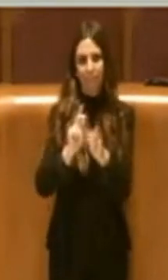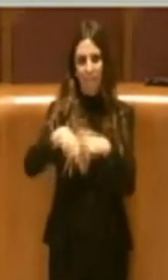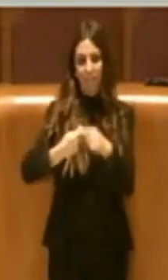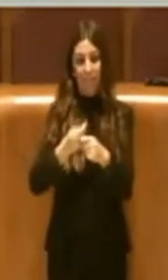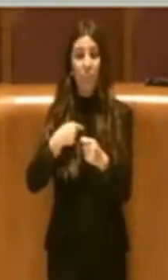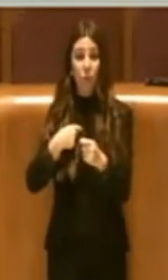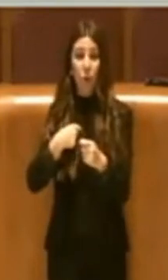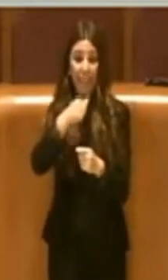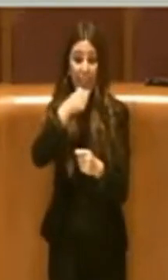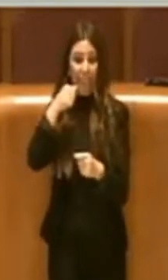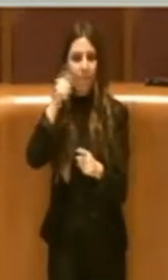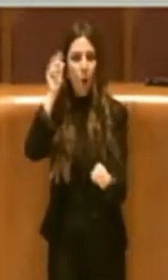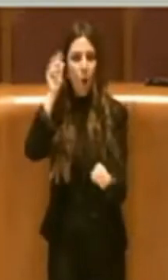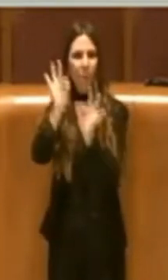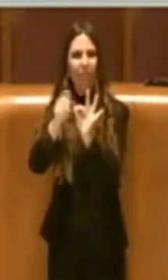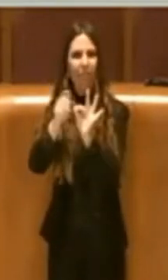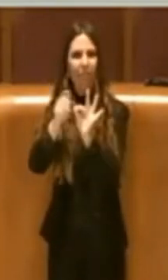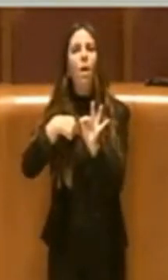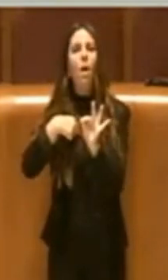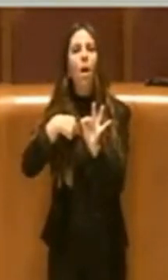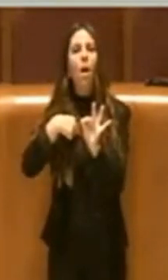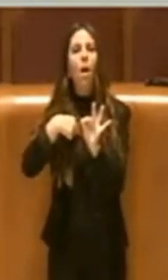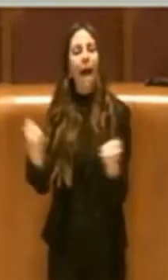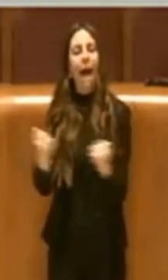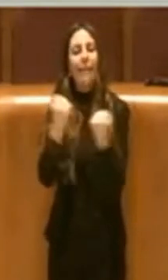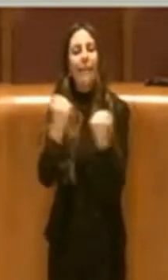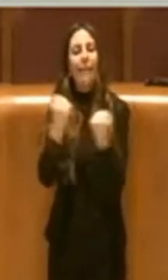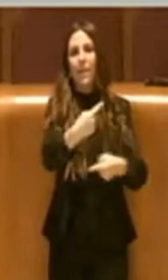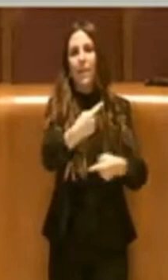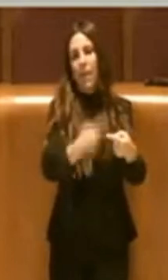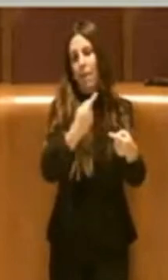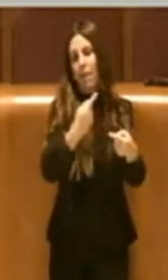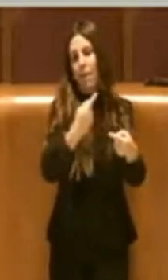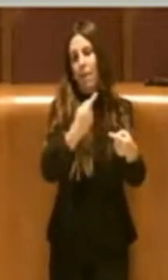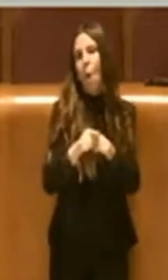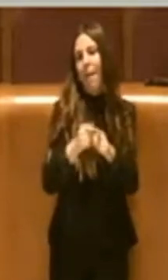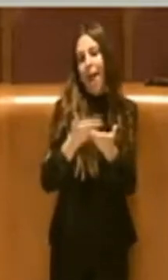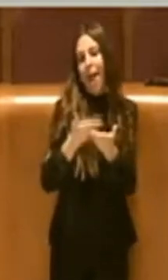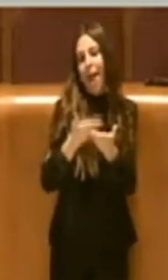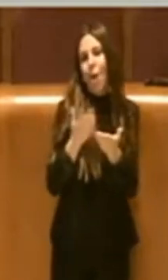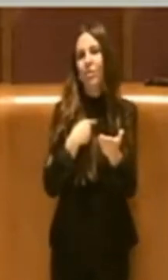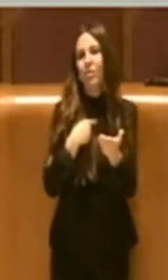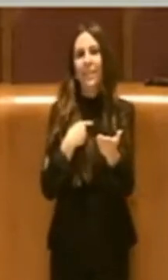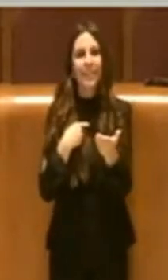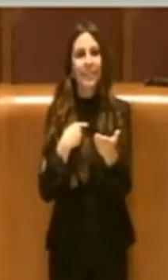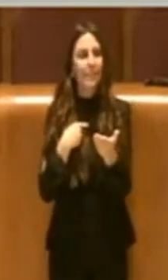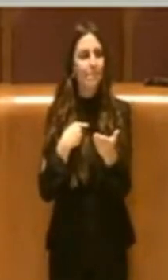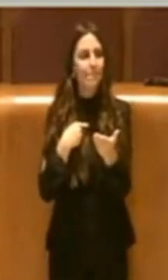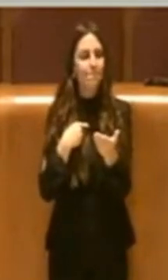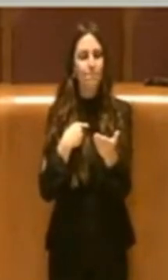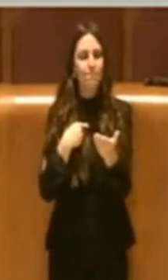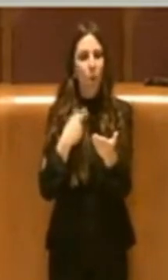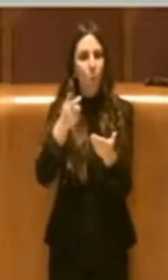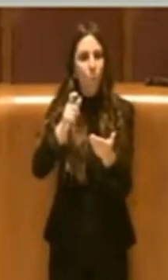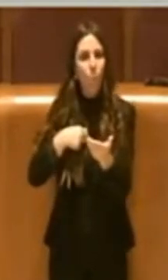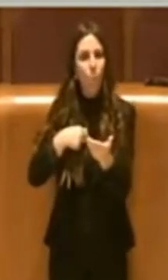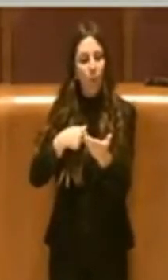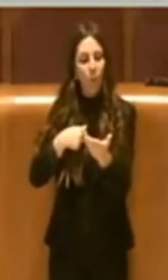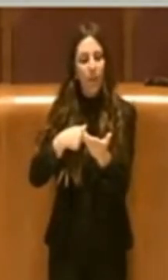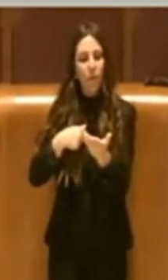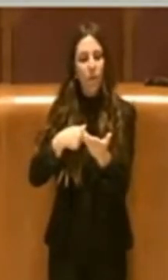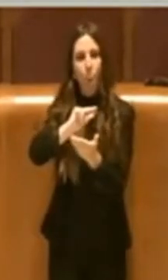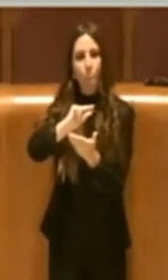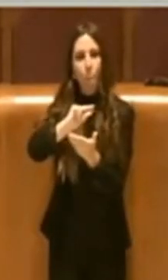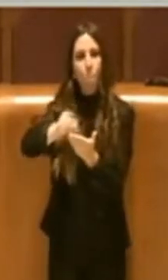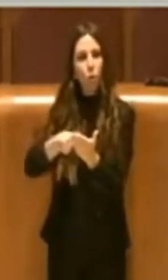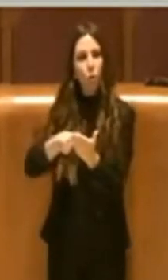continuità. Quindi da questo punto di vista possiamo dare una buona notizia. Non c'è bisogno della mozione perché la continuità è